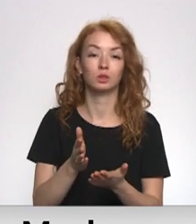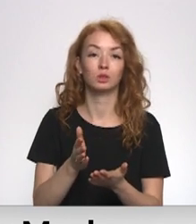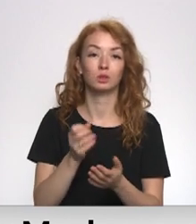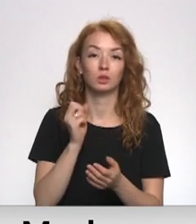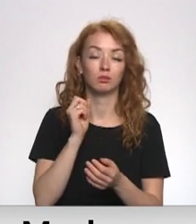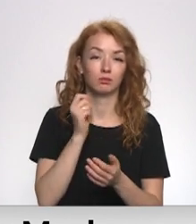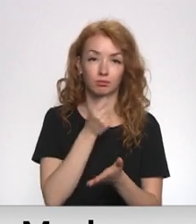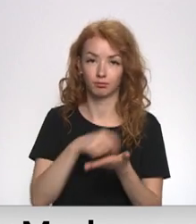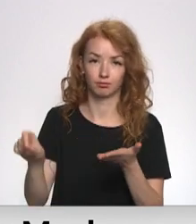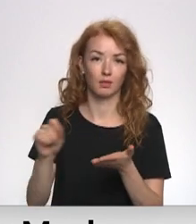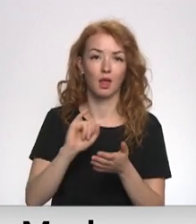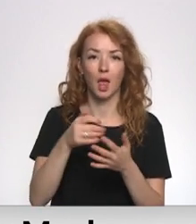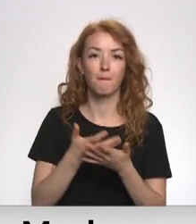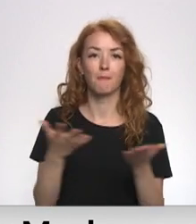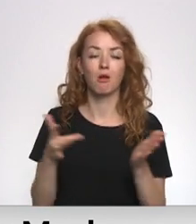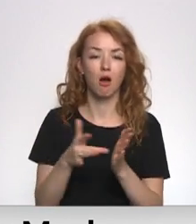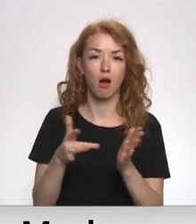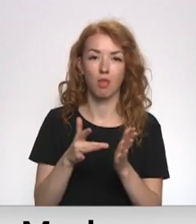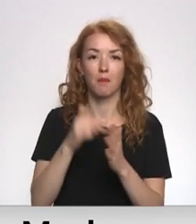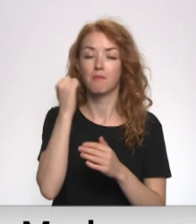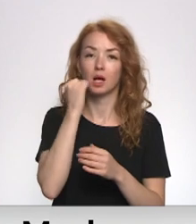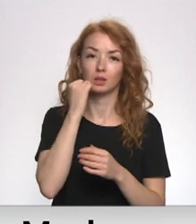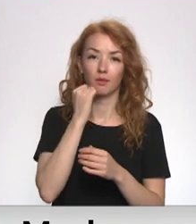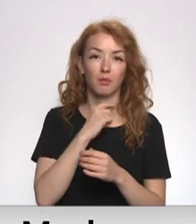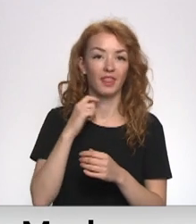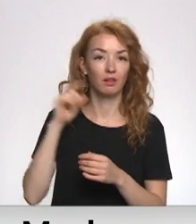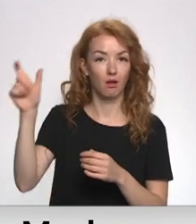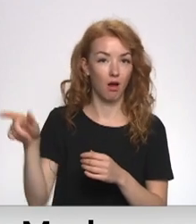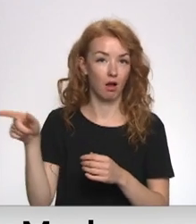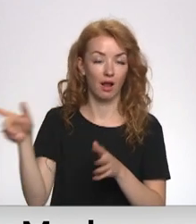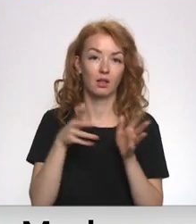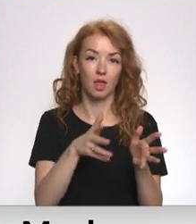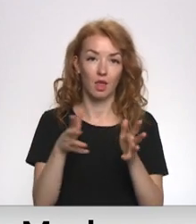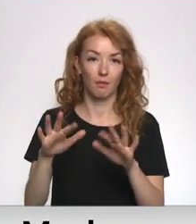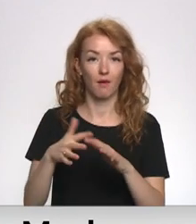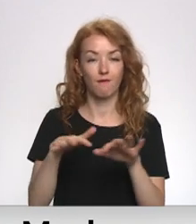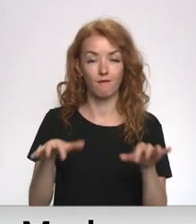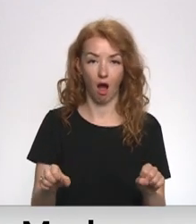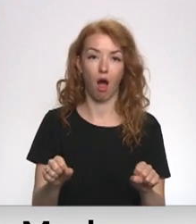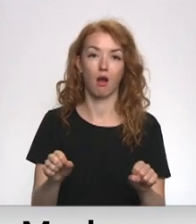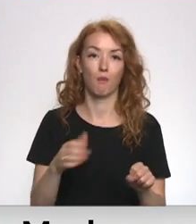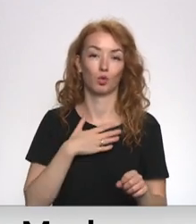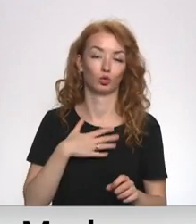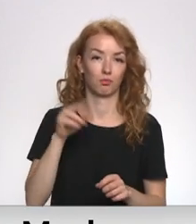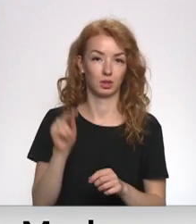kāda Maskavas patriarka ietekmi vai vara par mūsu pareisticīgo baznīcu.